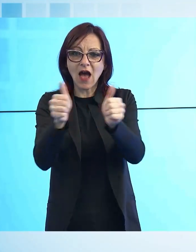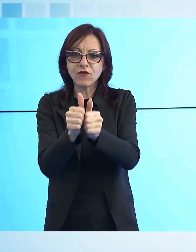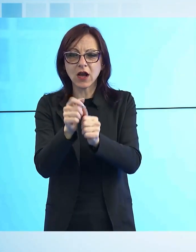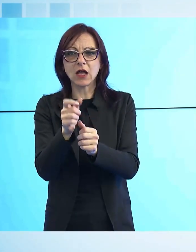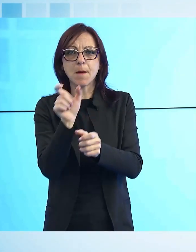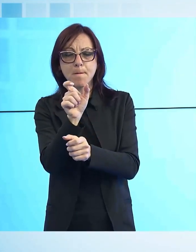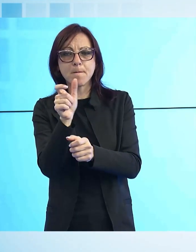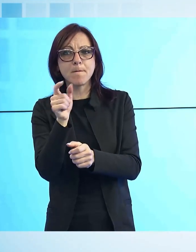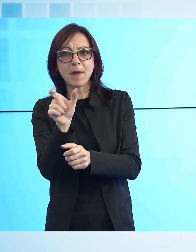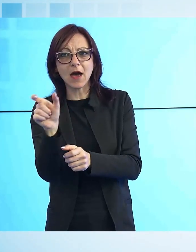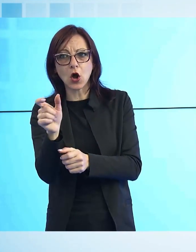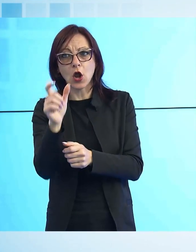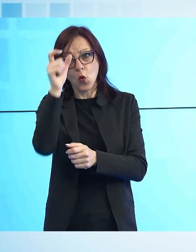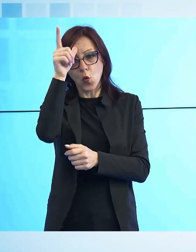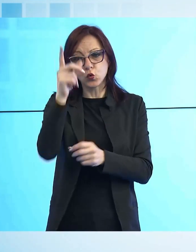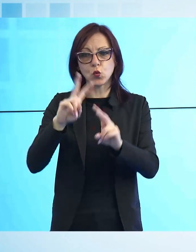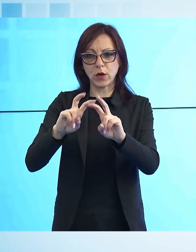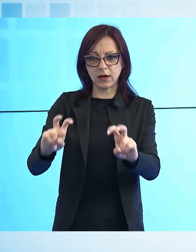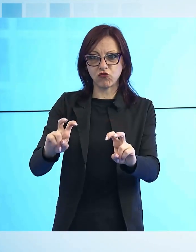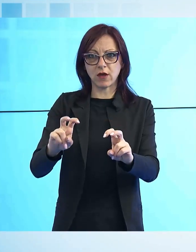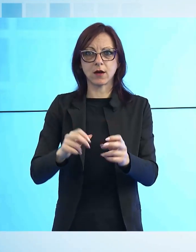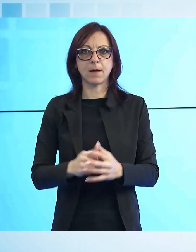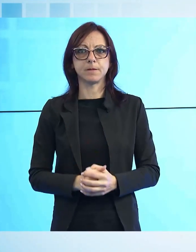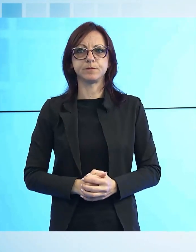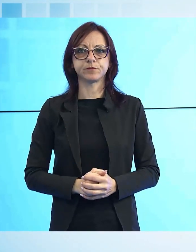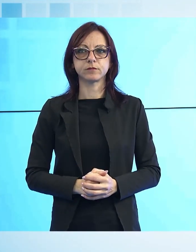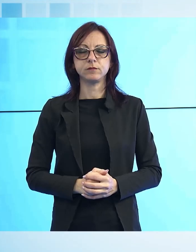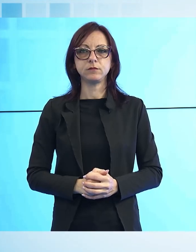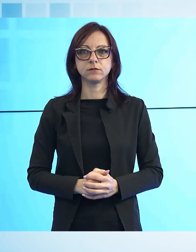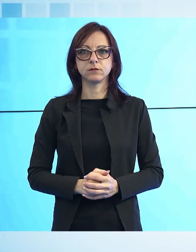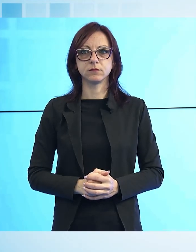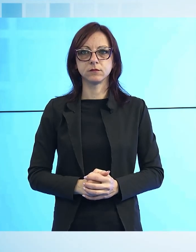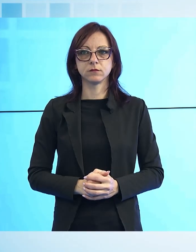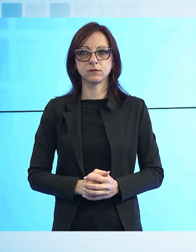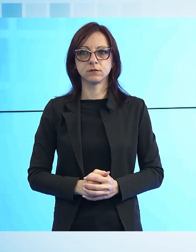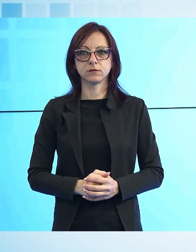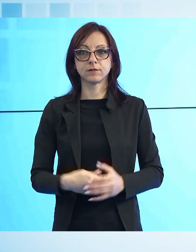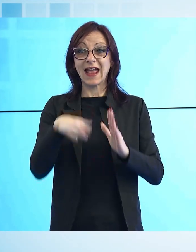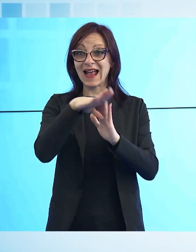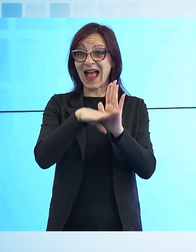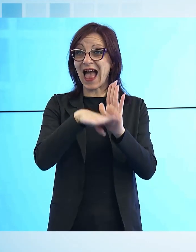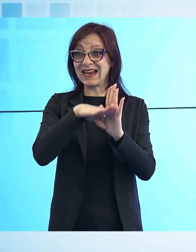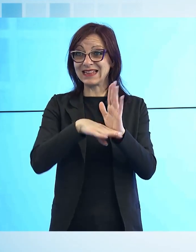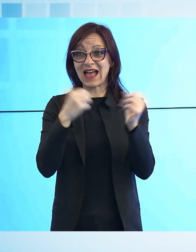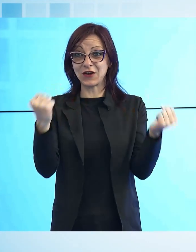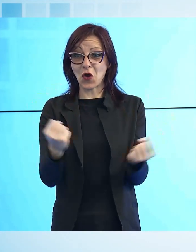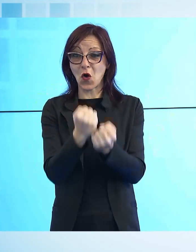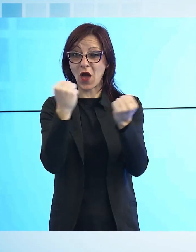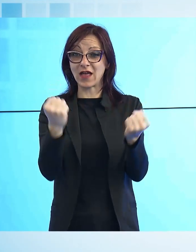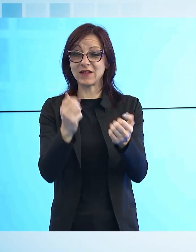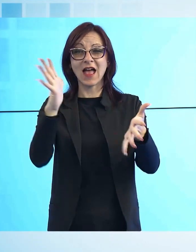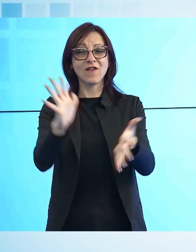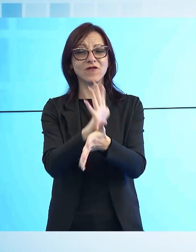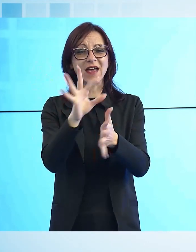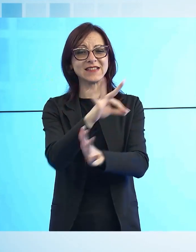sport nell'accezione più ampia del termine. E nel calendario delle manifestazioni dedicate alla festa dell